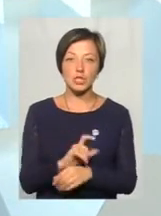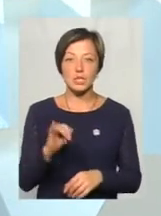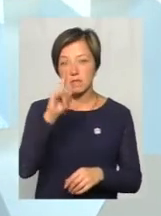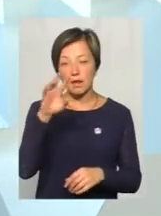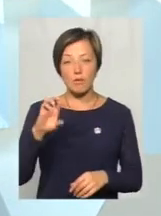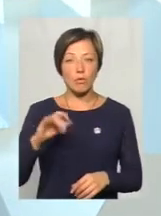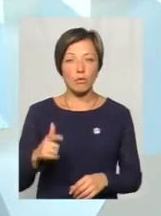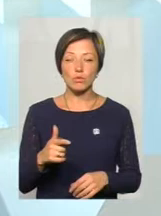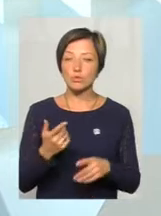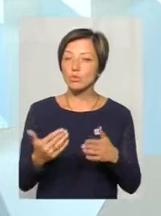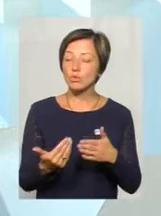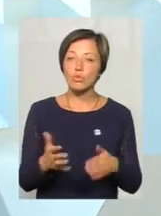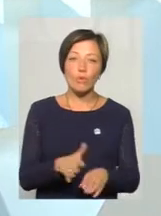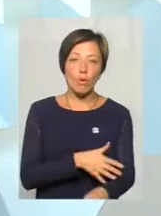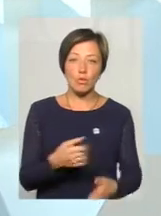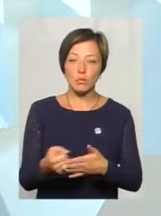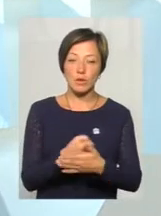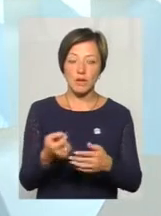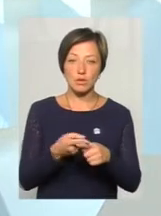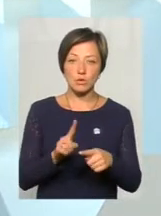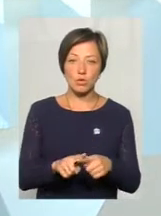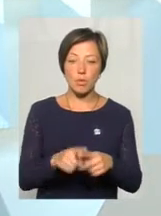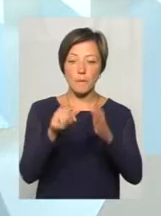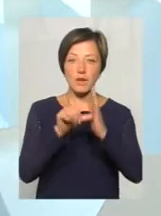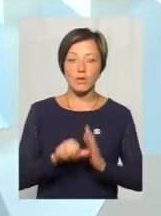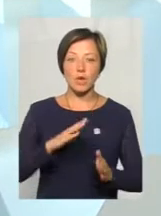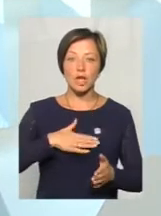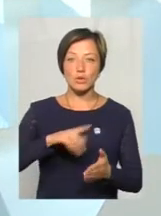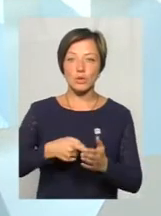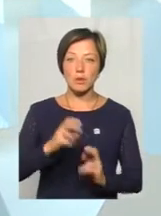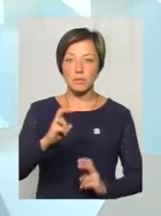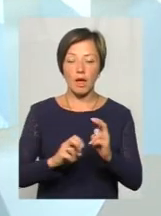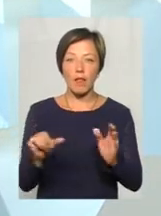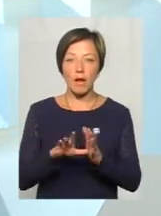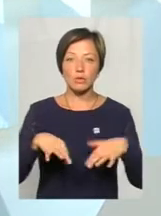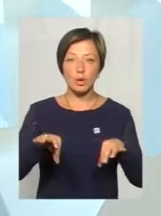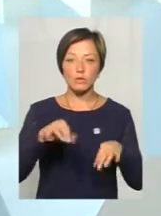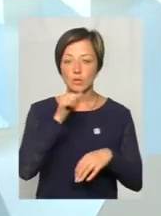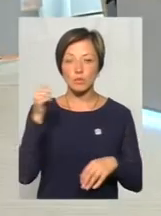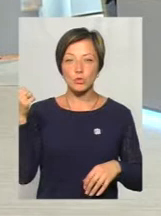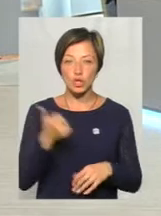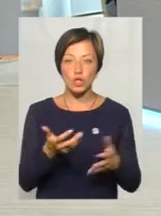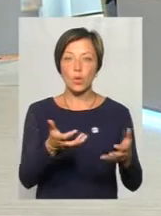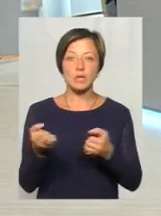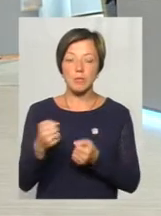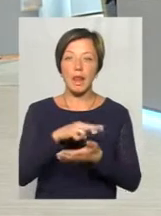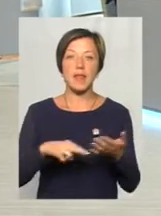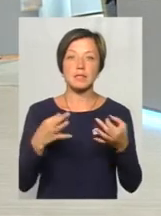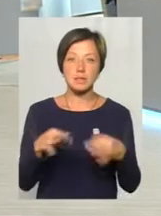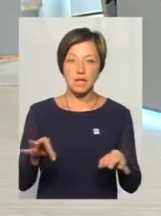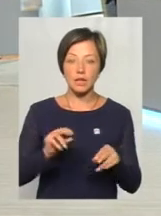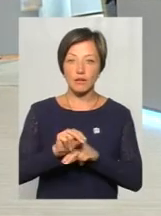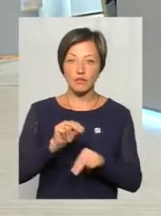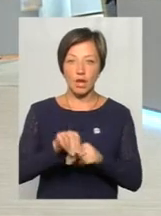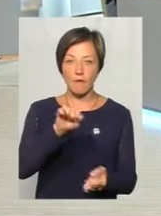слава Богу, ми довго цього добивалися, десь півроку. І нарешті наше комунальне підприємство «Електротранс» на минулому тижні отримало ліцензію на навчання